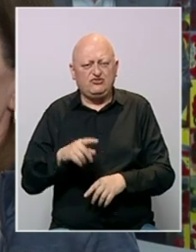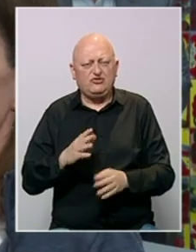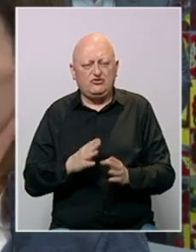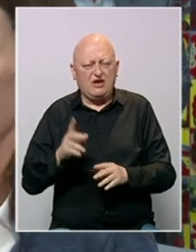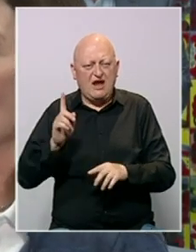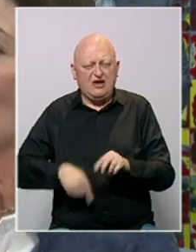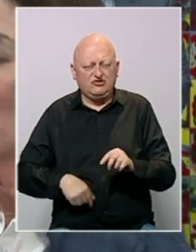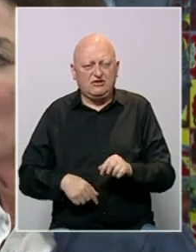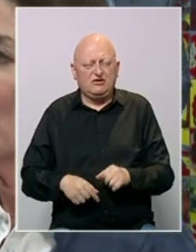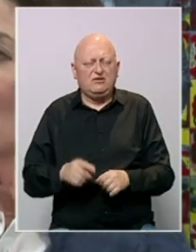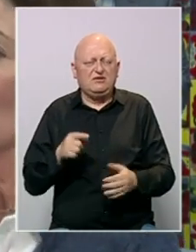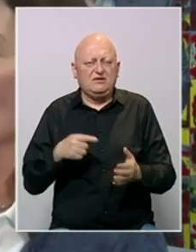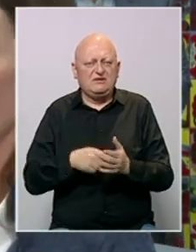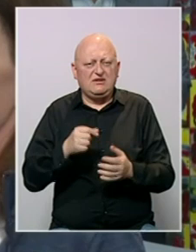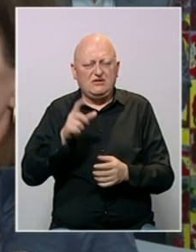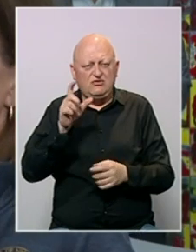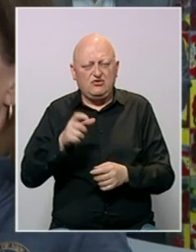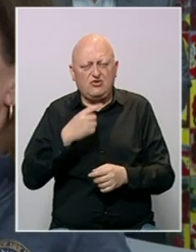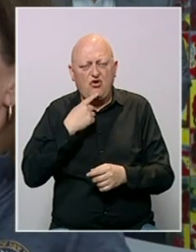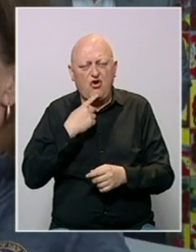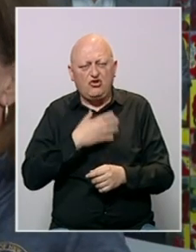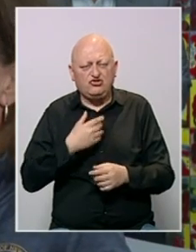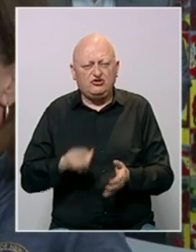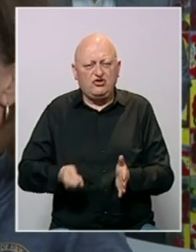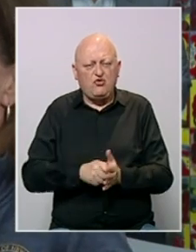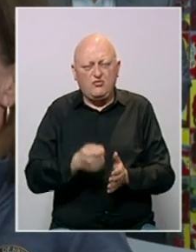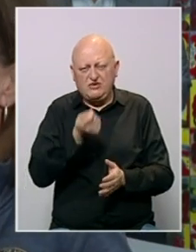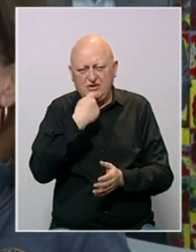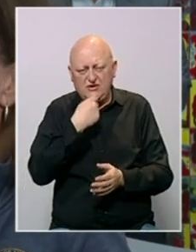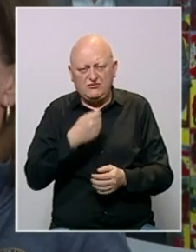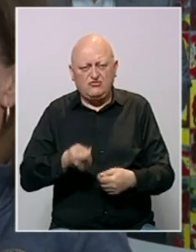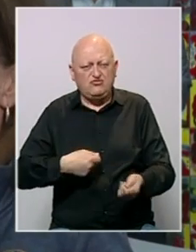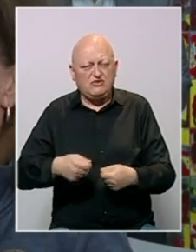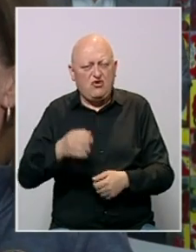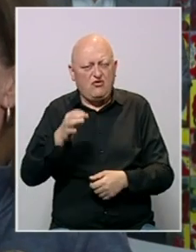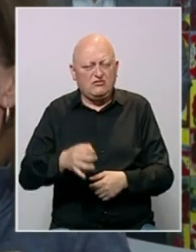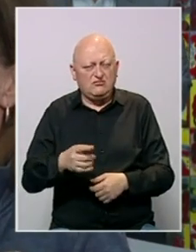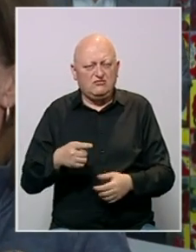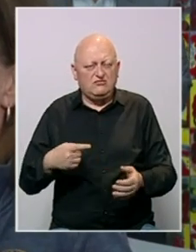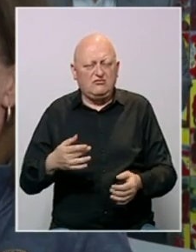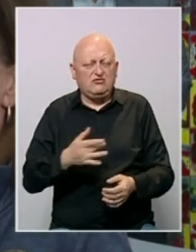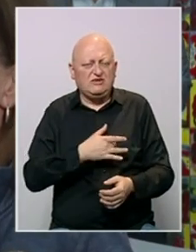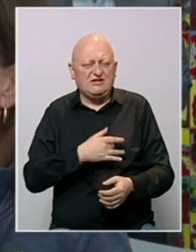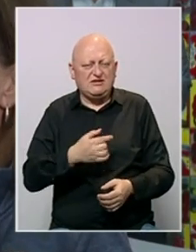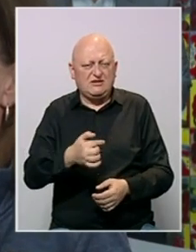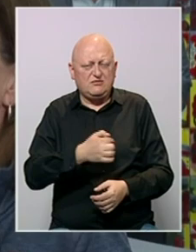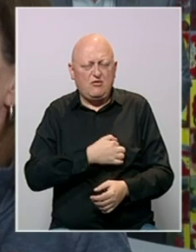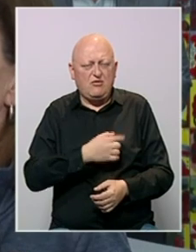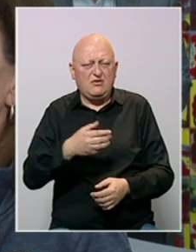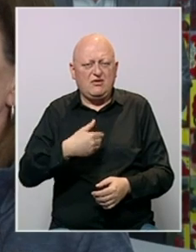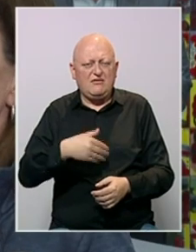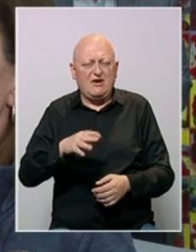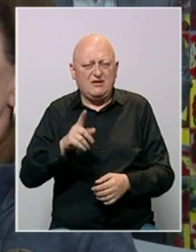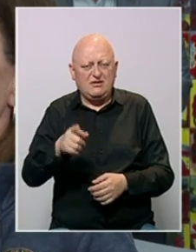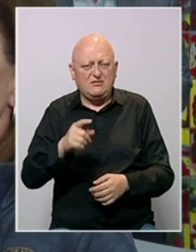procesuiran. Siljati ljude koji samo žele kupiti namirnice u lokalnoj trgovini. Pogađana su srce sa znanje da vani